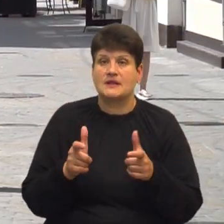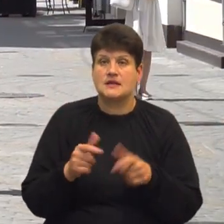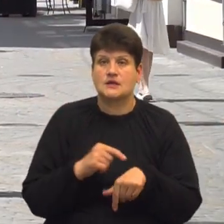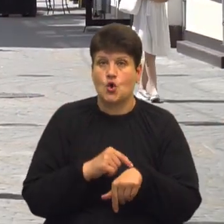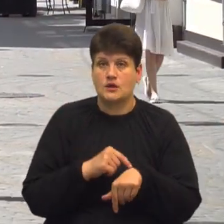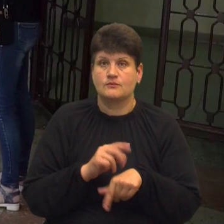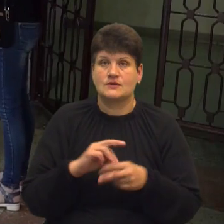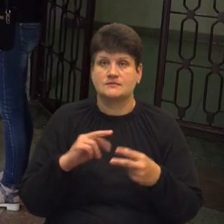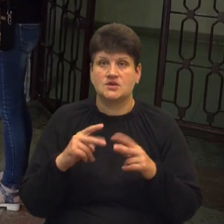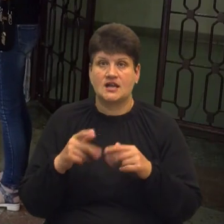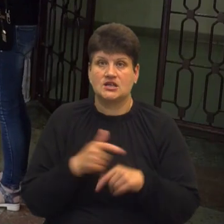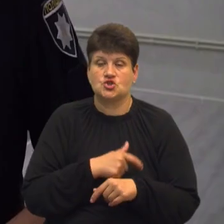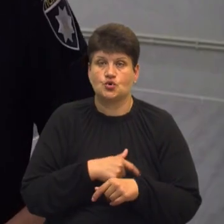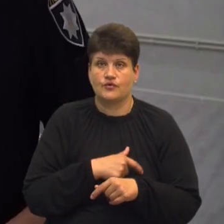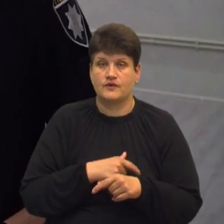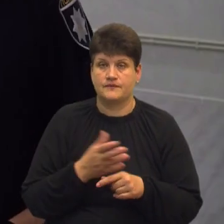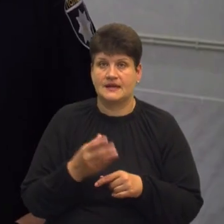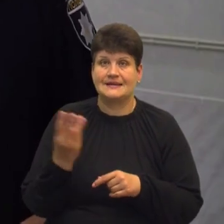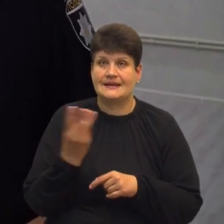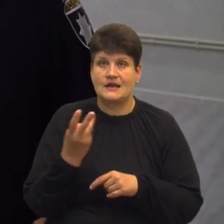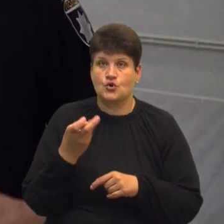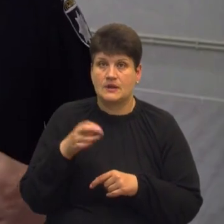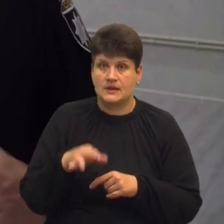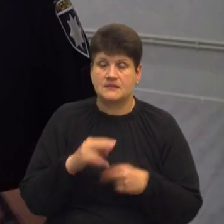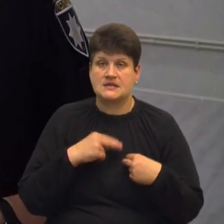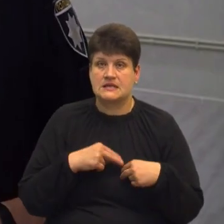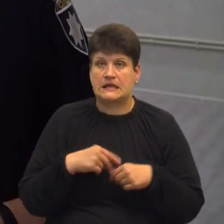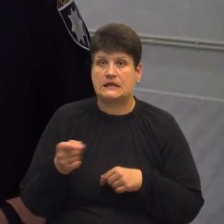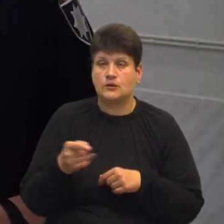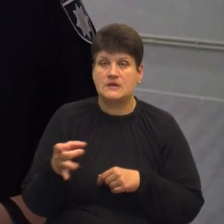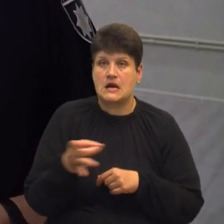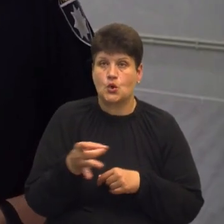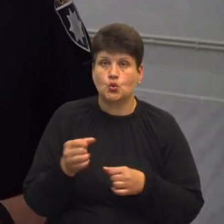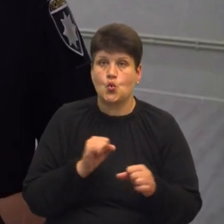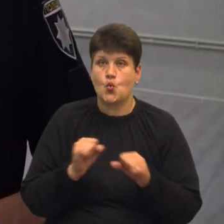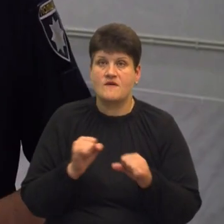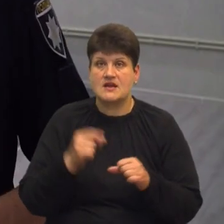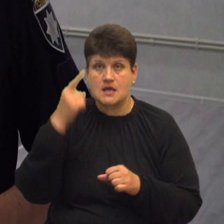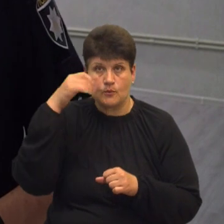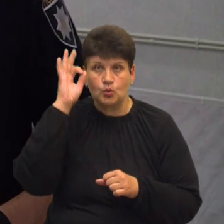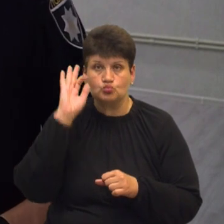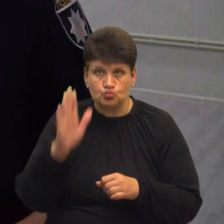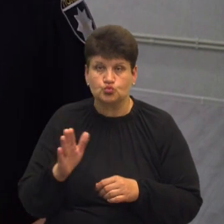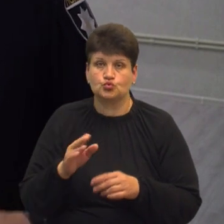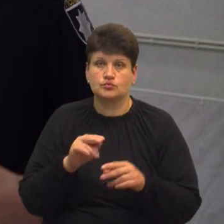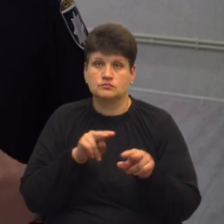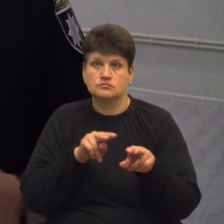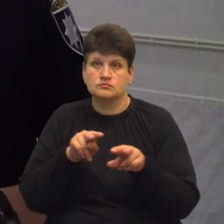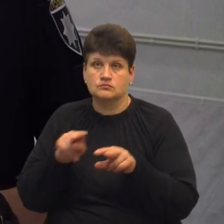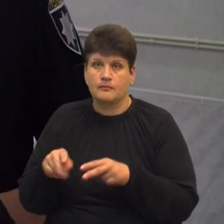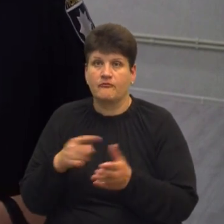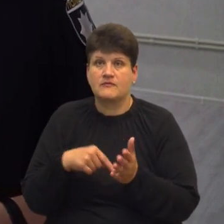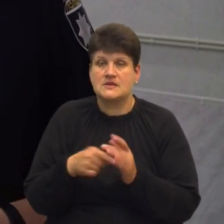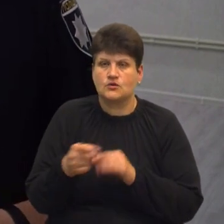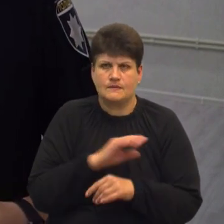чергові наряди. 3 липня працівники Тернопільського районного управління поліції будуть патрулювати місто Тернопіль по